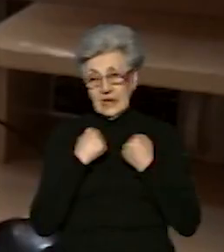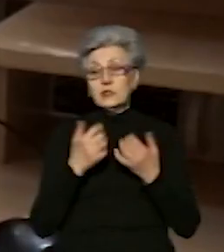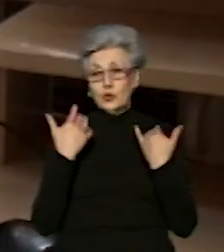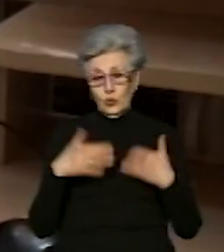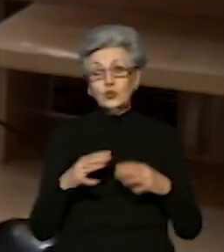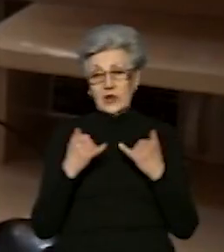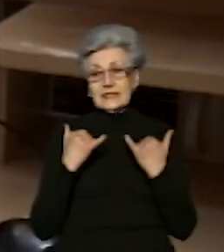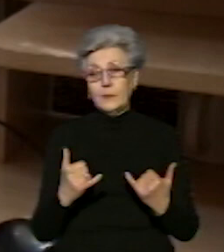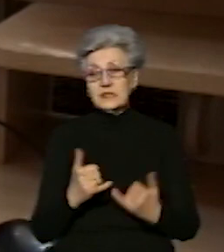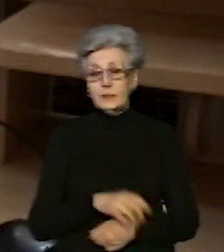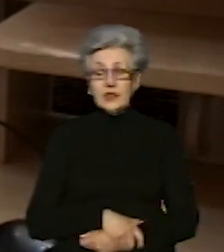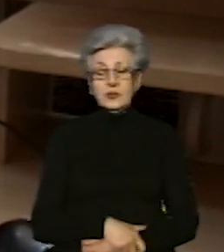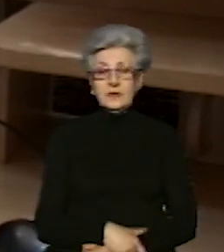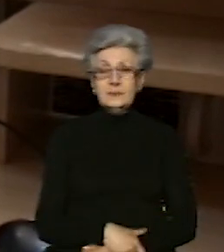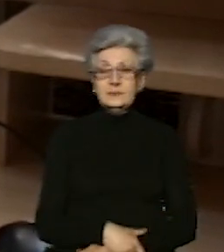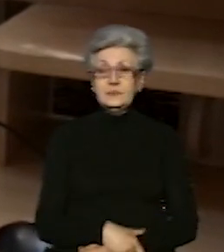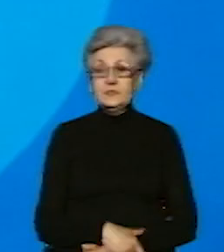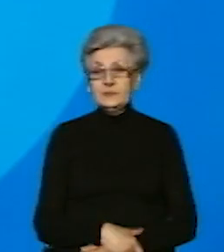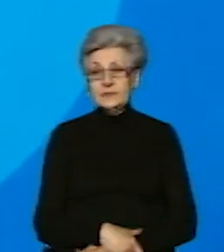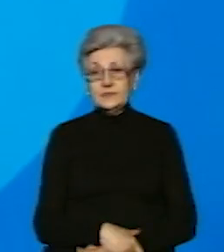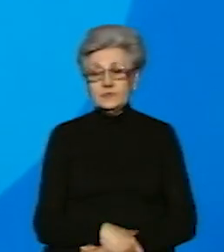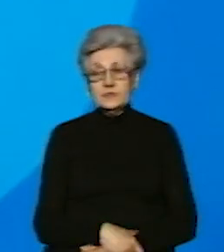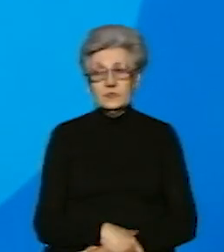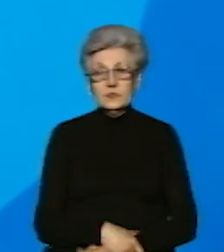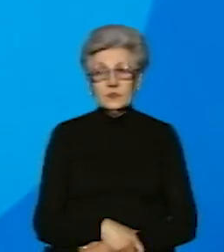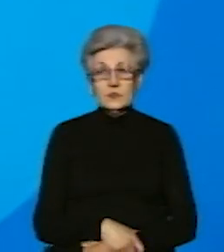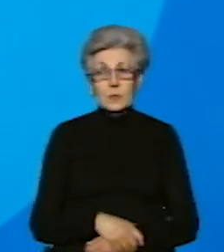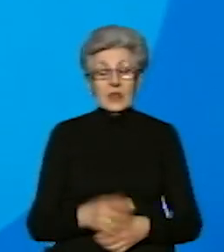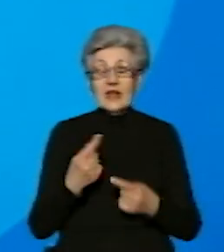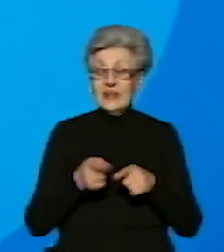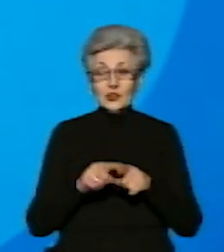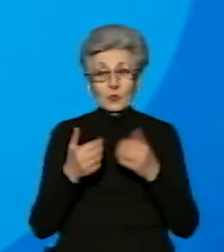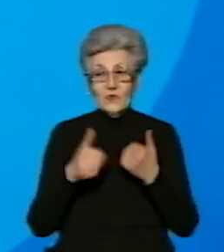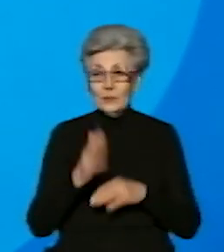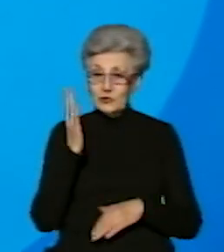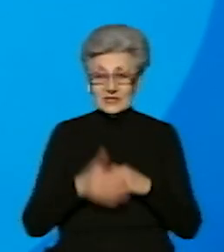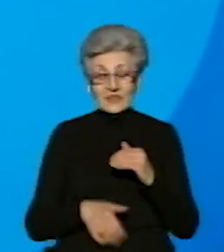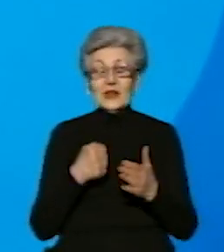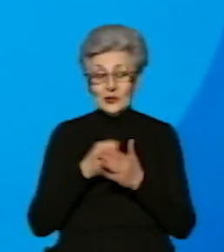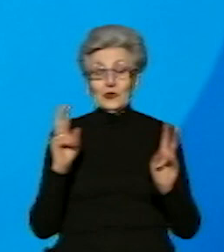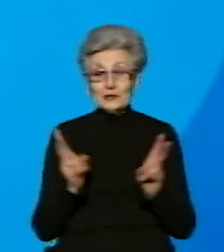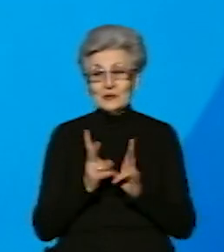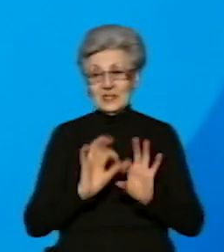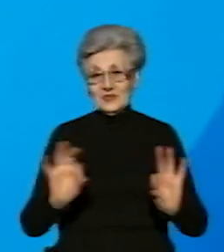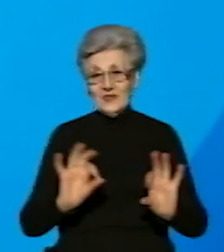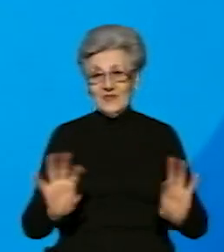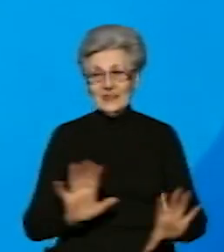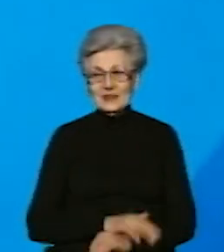Захрук, Назар Шевченко, новини на Суспільному. На цьому випуск завершено. До зустрічі в ефірі.